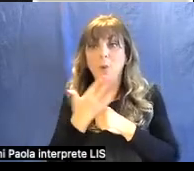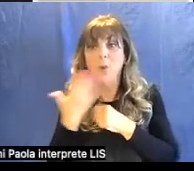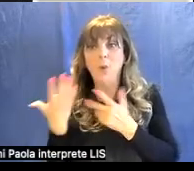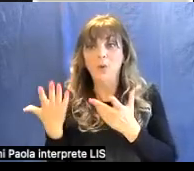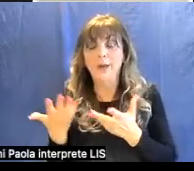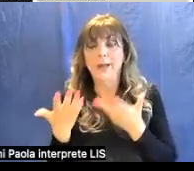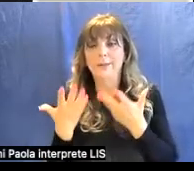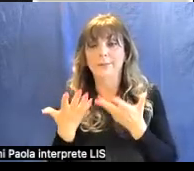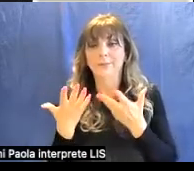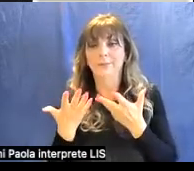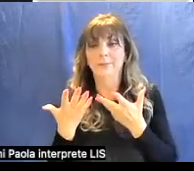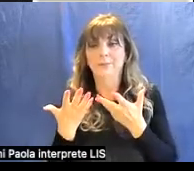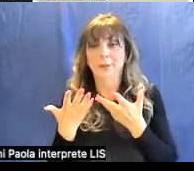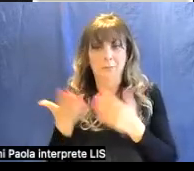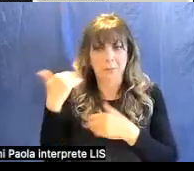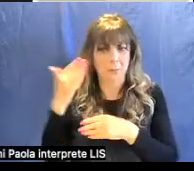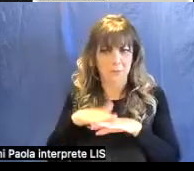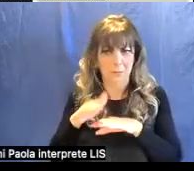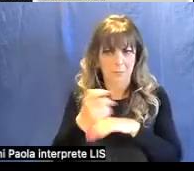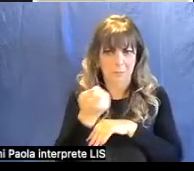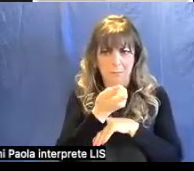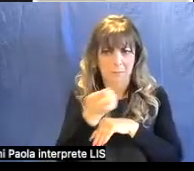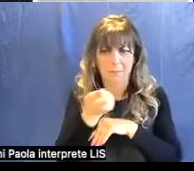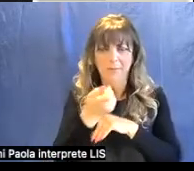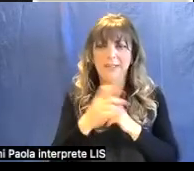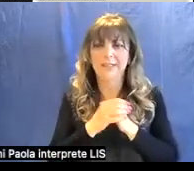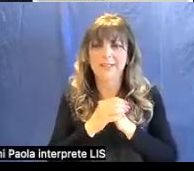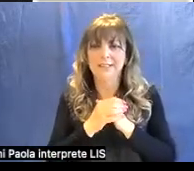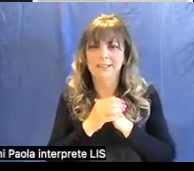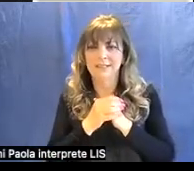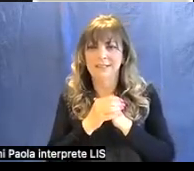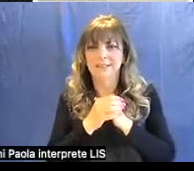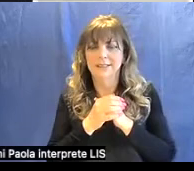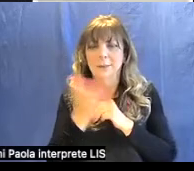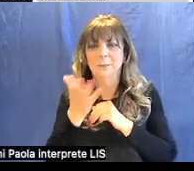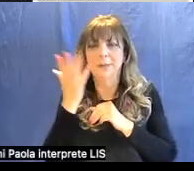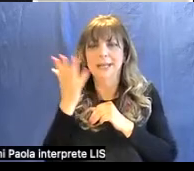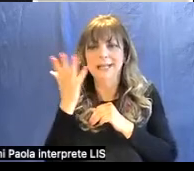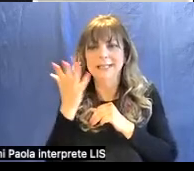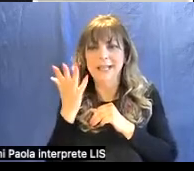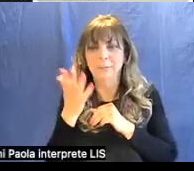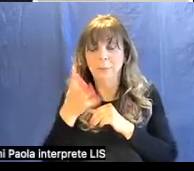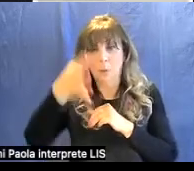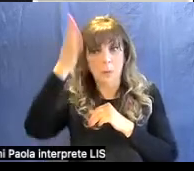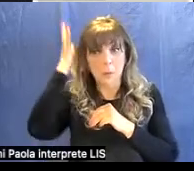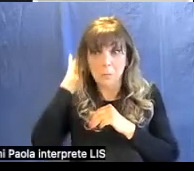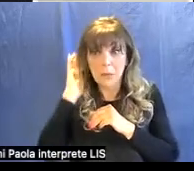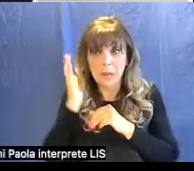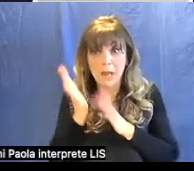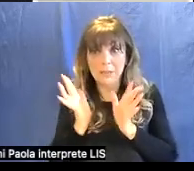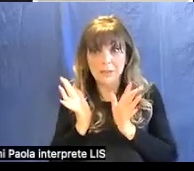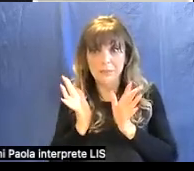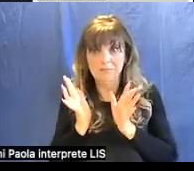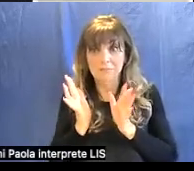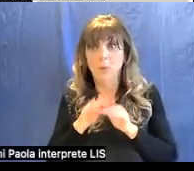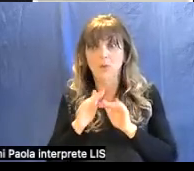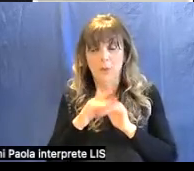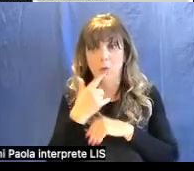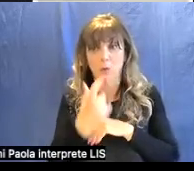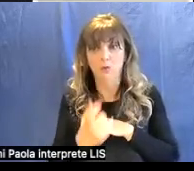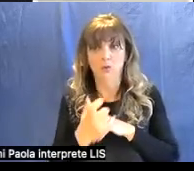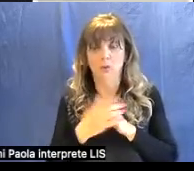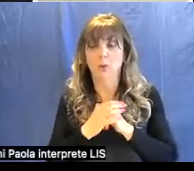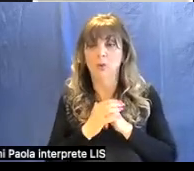poco utilizzato per esempio i romani non utilizzavano il rosso